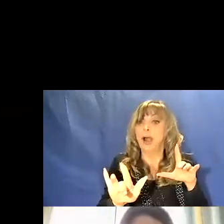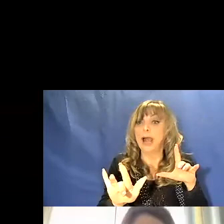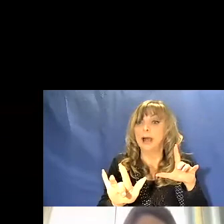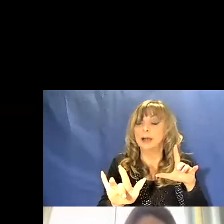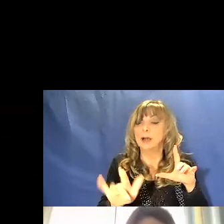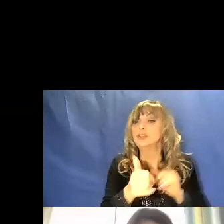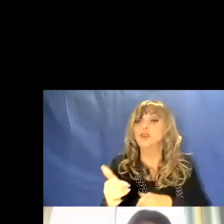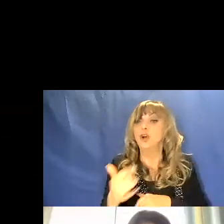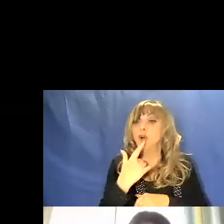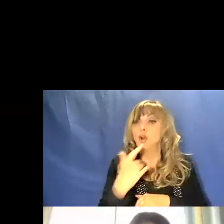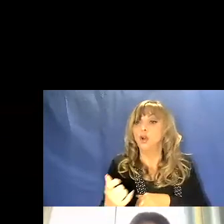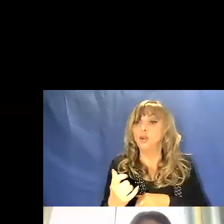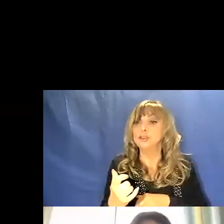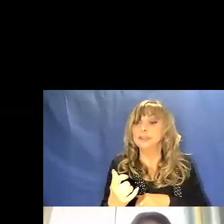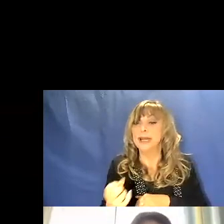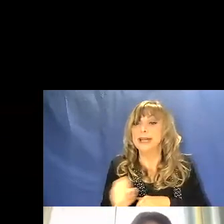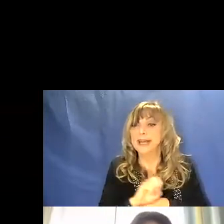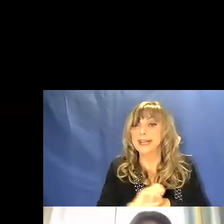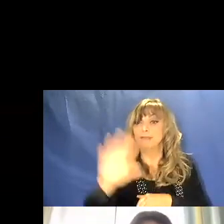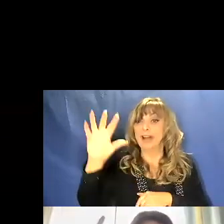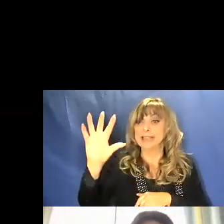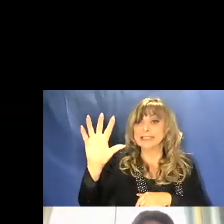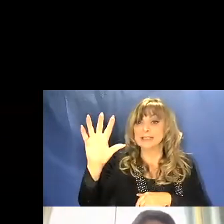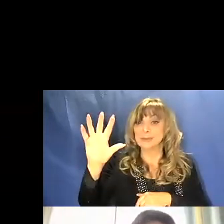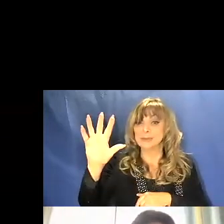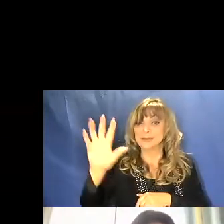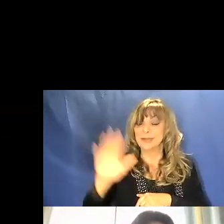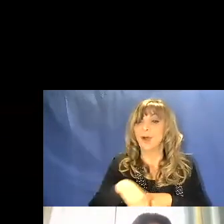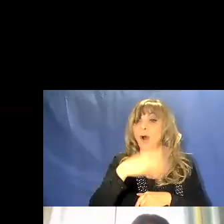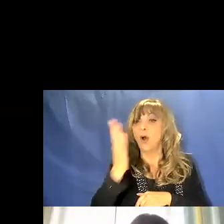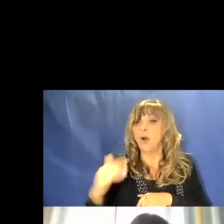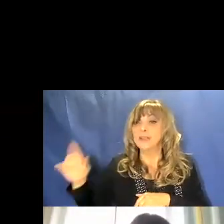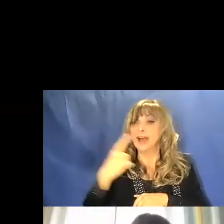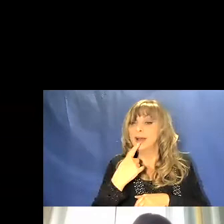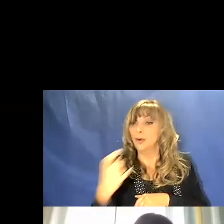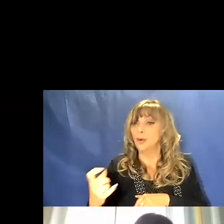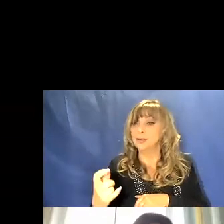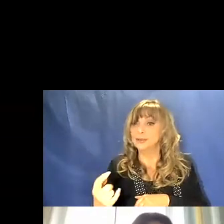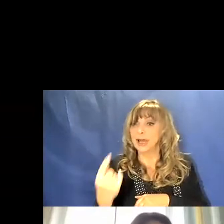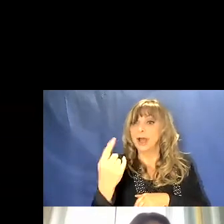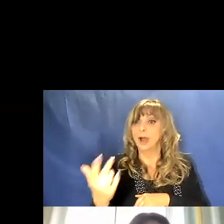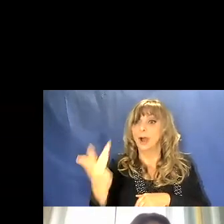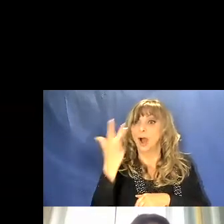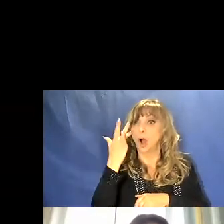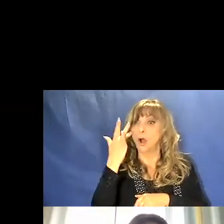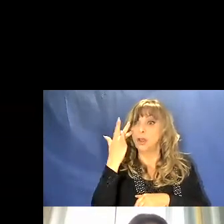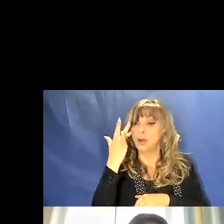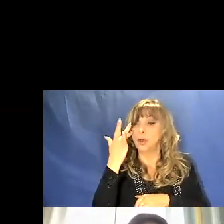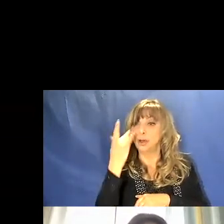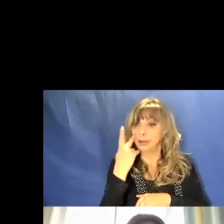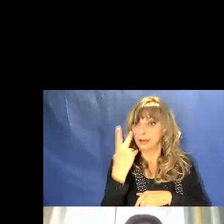rossa viene riflessa. Quest'onda rossa entra nell'occhio dove